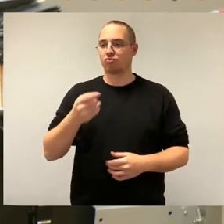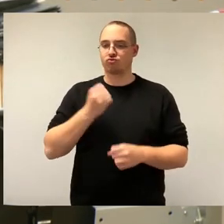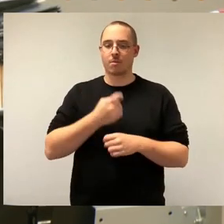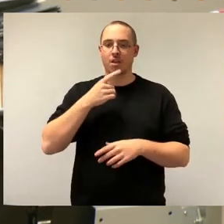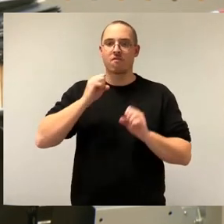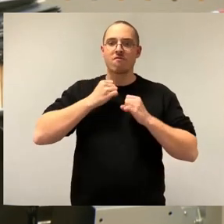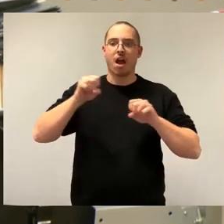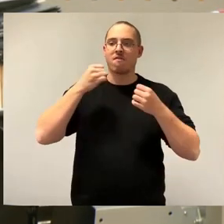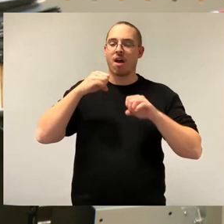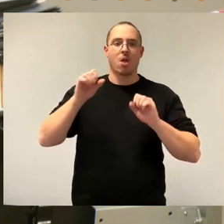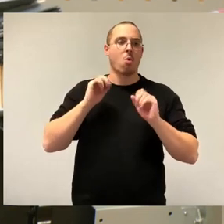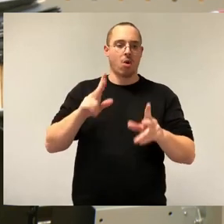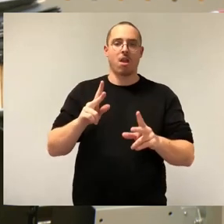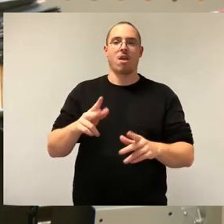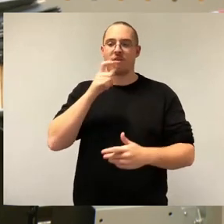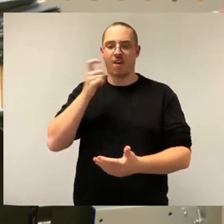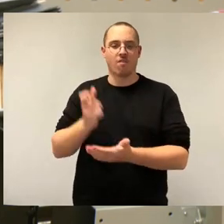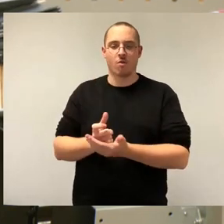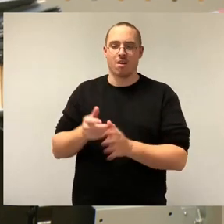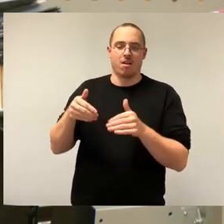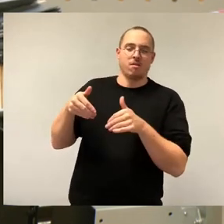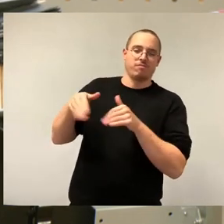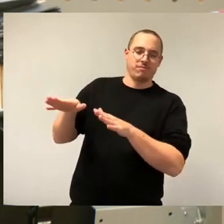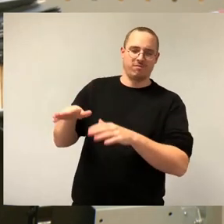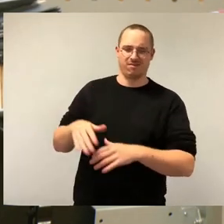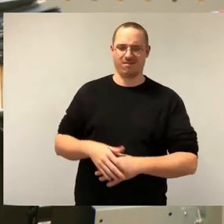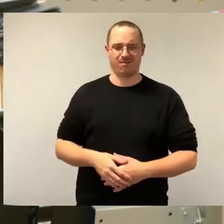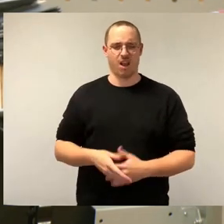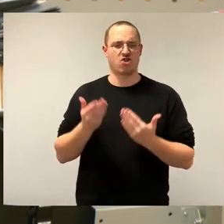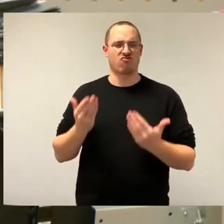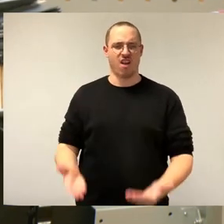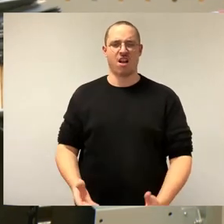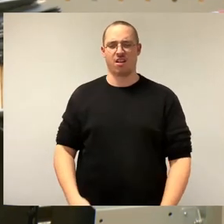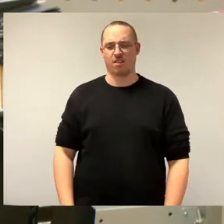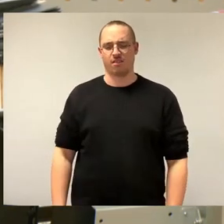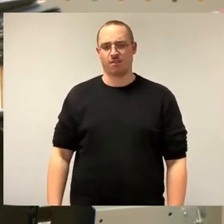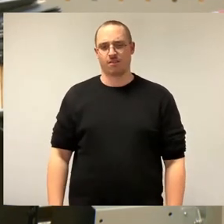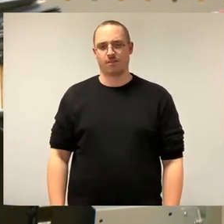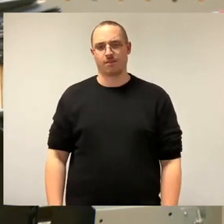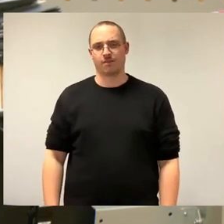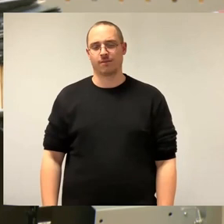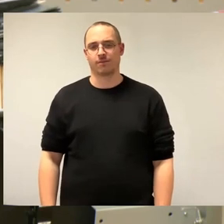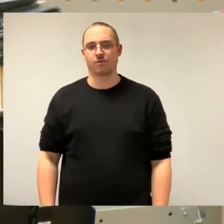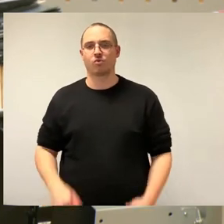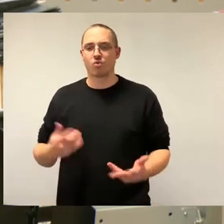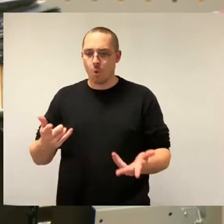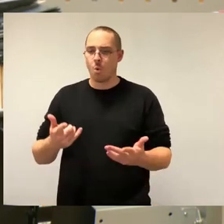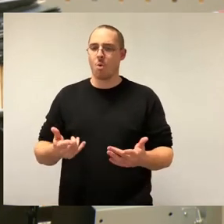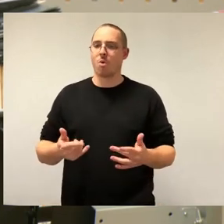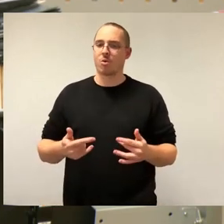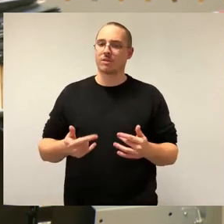ist erbärmlich. Und das ist das, einer der wesentlichen Kritikpunkte und auch der verfassungsrechtliche Kritikpunkt an Ihrer Partei.